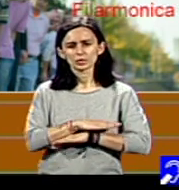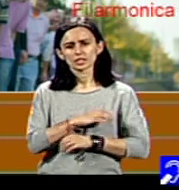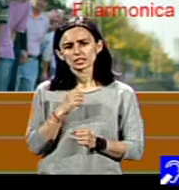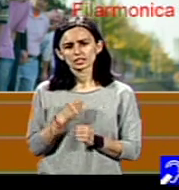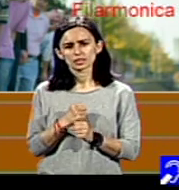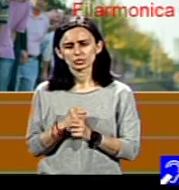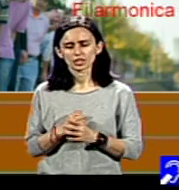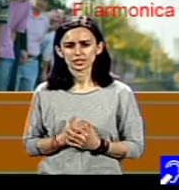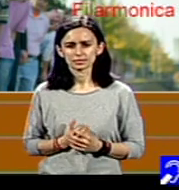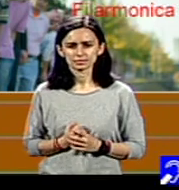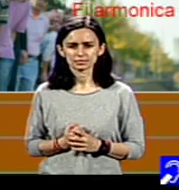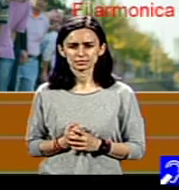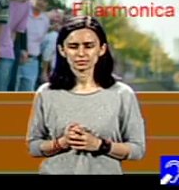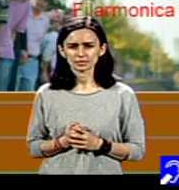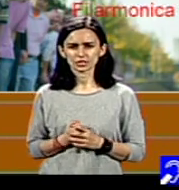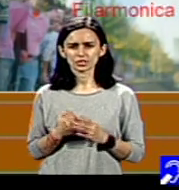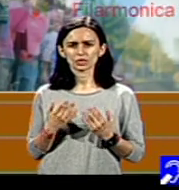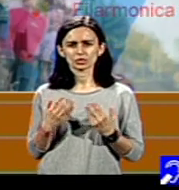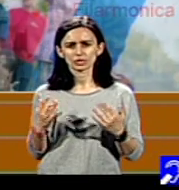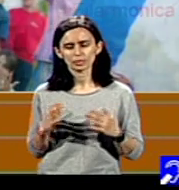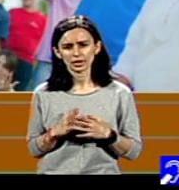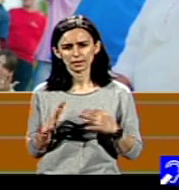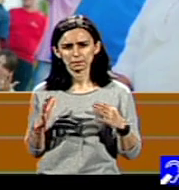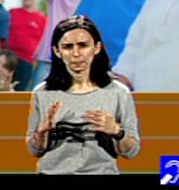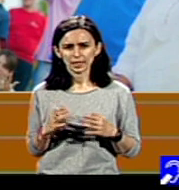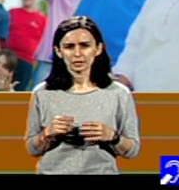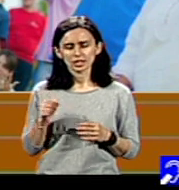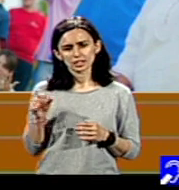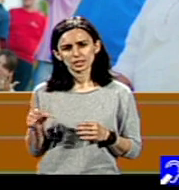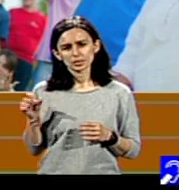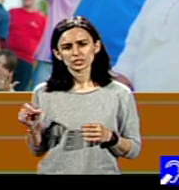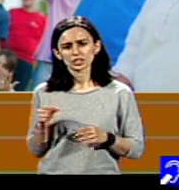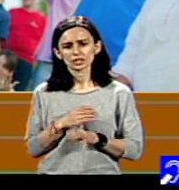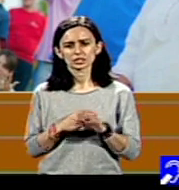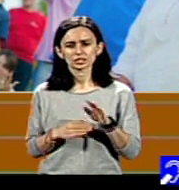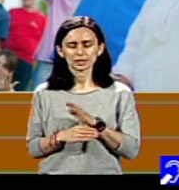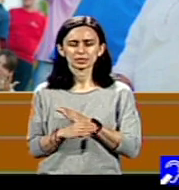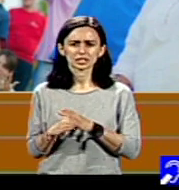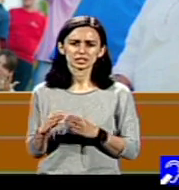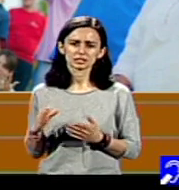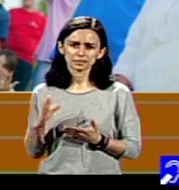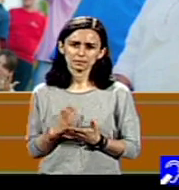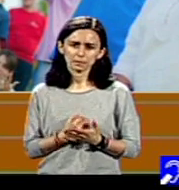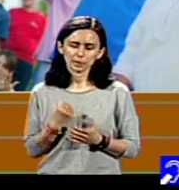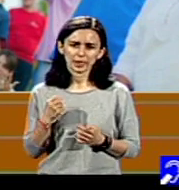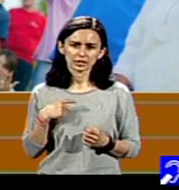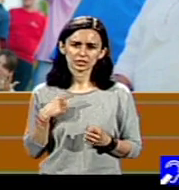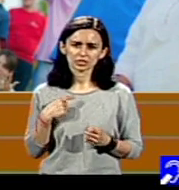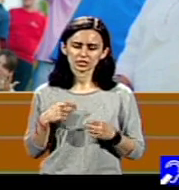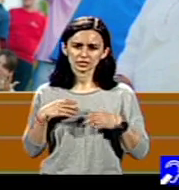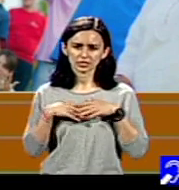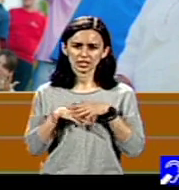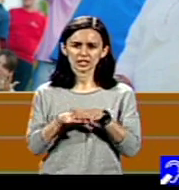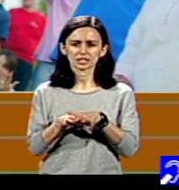și un număr mult pe mare de persoane cu disabilități au reușit să fie integrate în